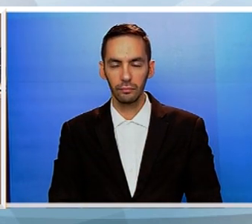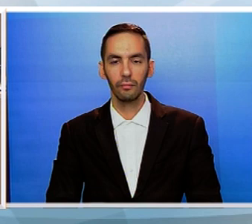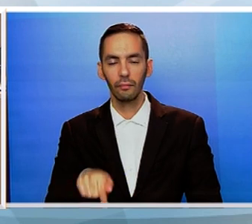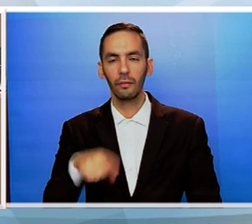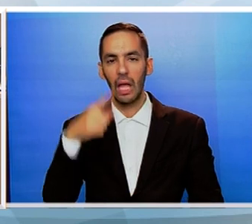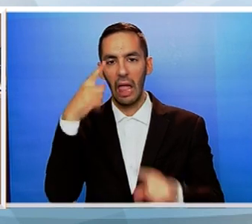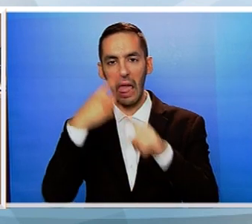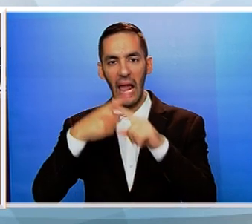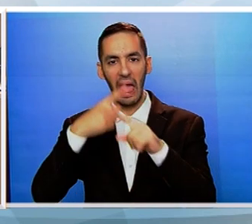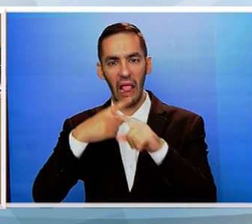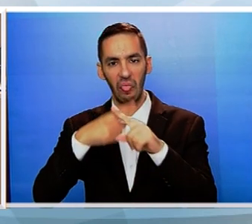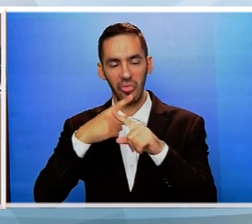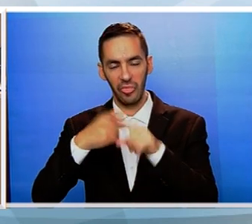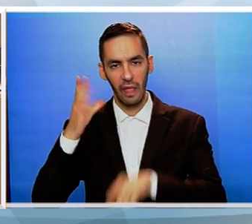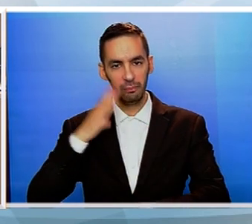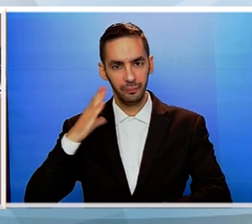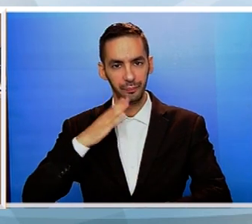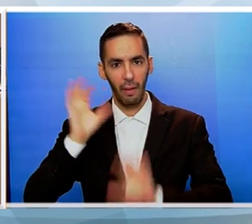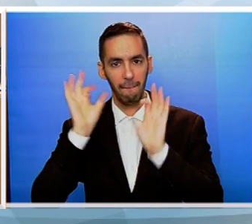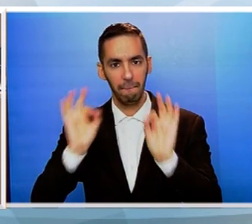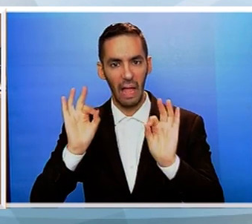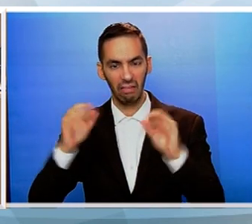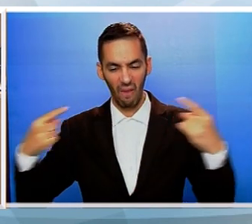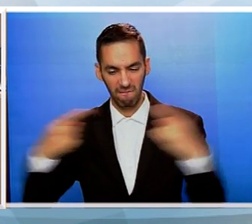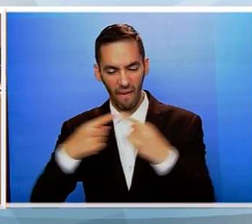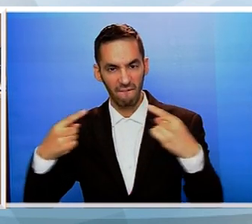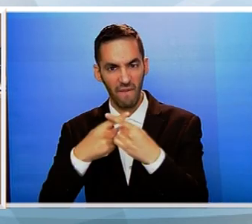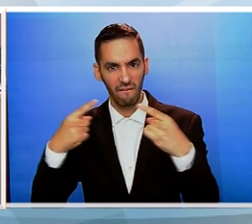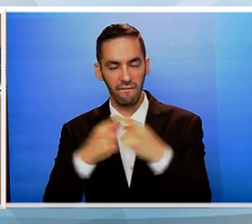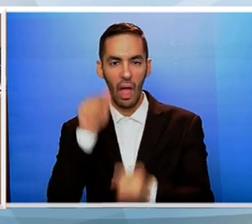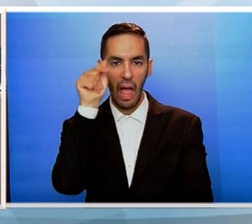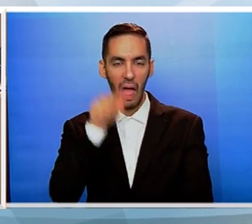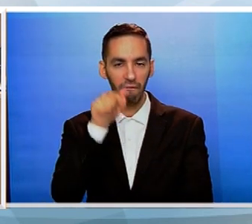διχασμένος έζησε εθνικές συμφορές και τραγουδίες.